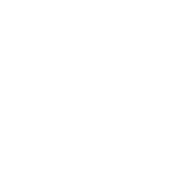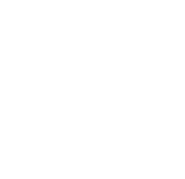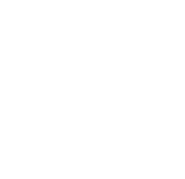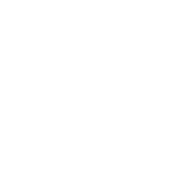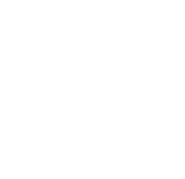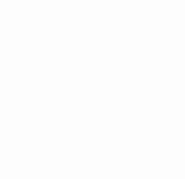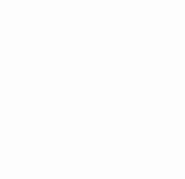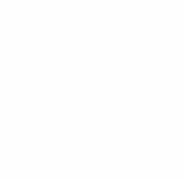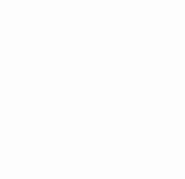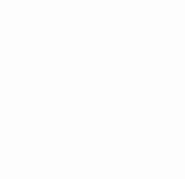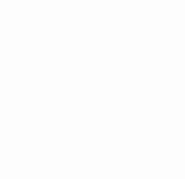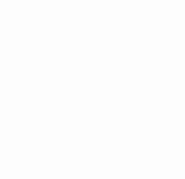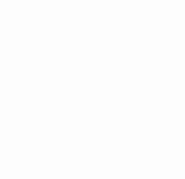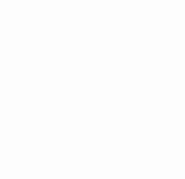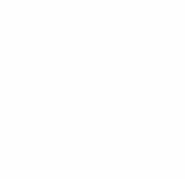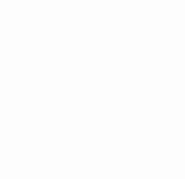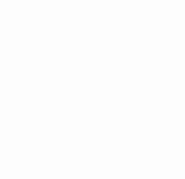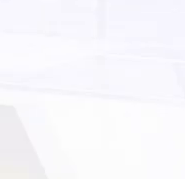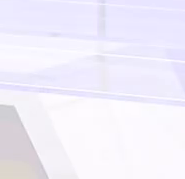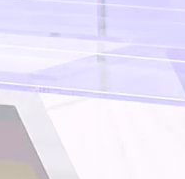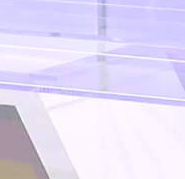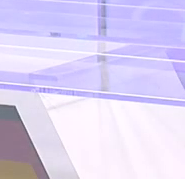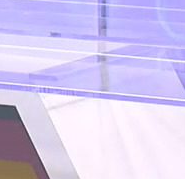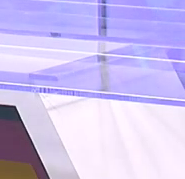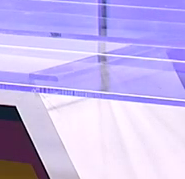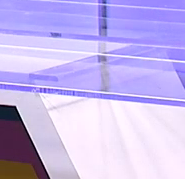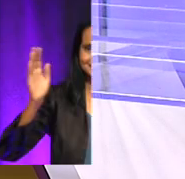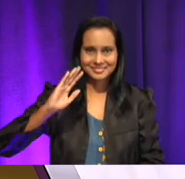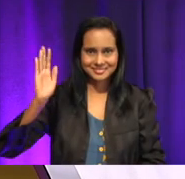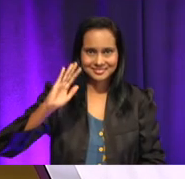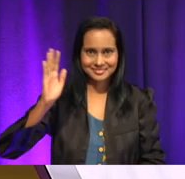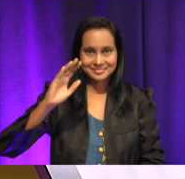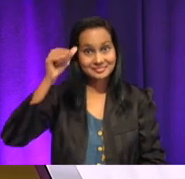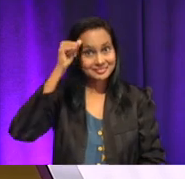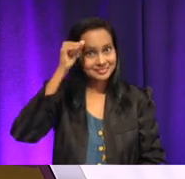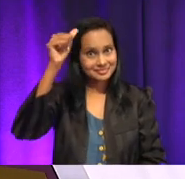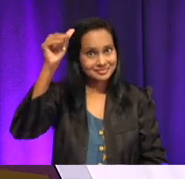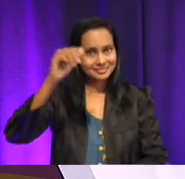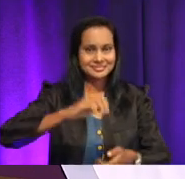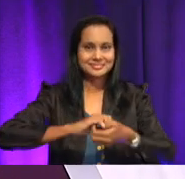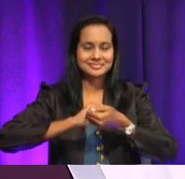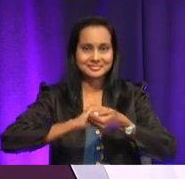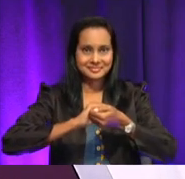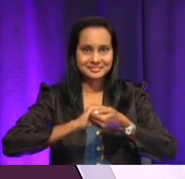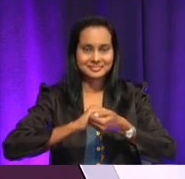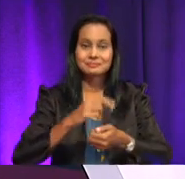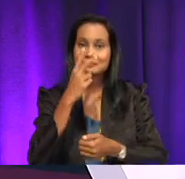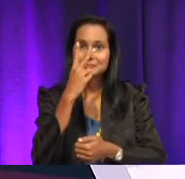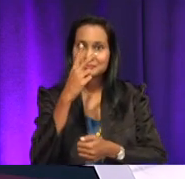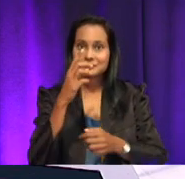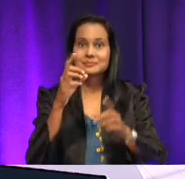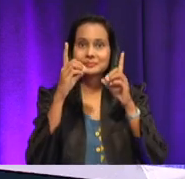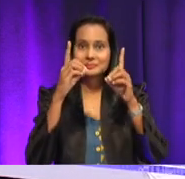D-Date TV KPM Hai, Assalamualaikum. Salam sejahtera. Anda sedang menyaksikan D-Date TV